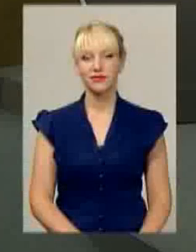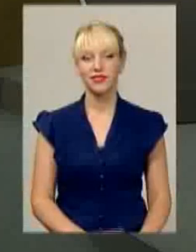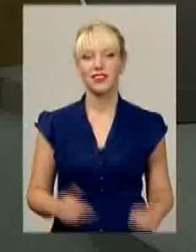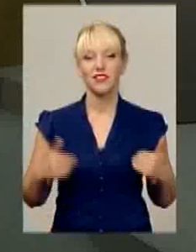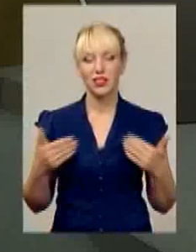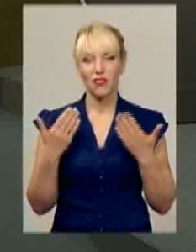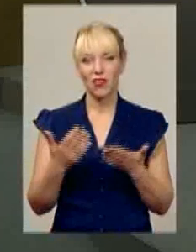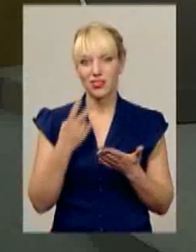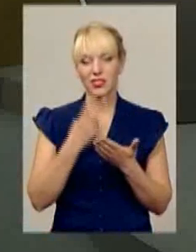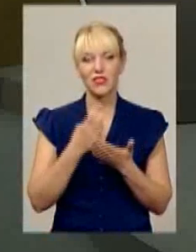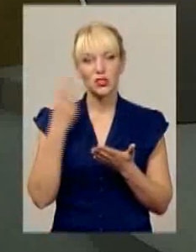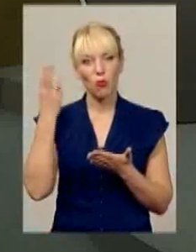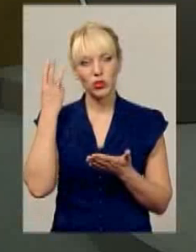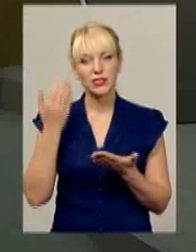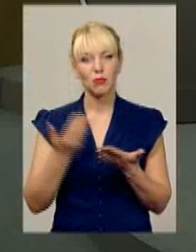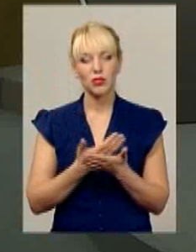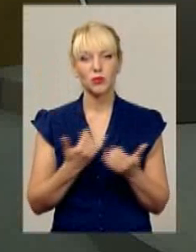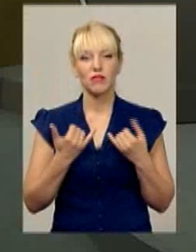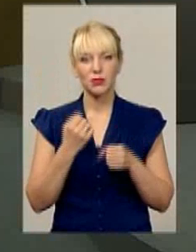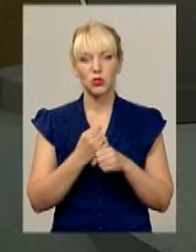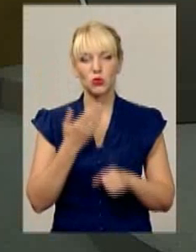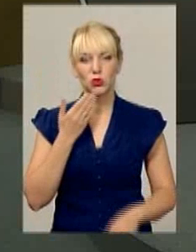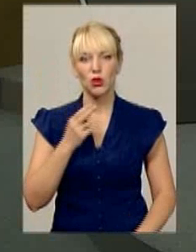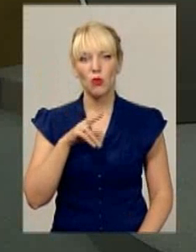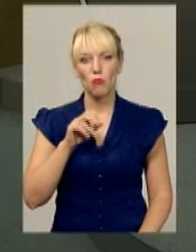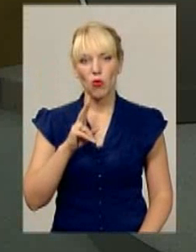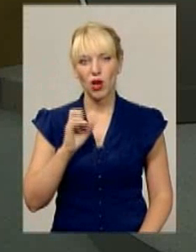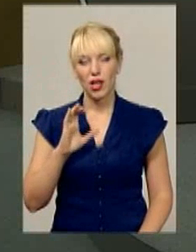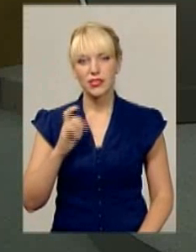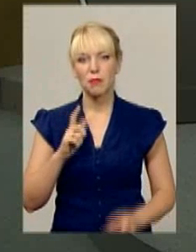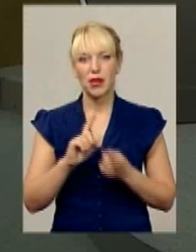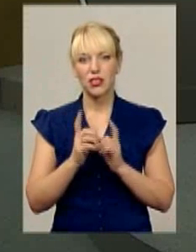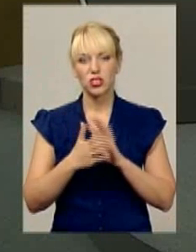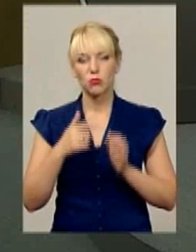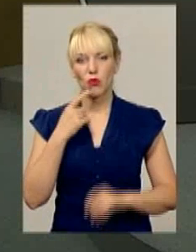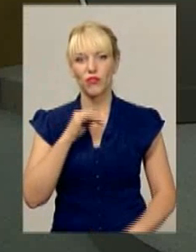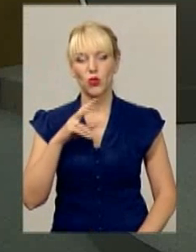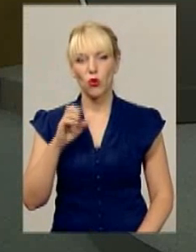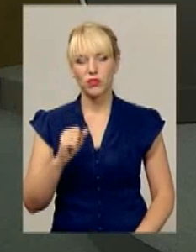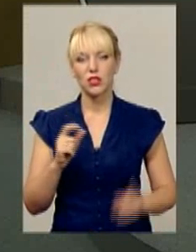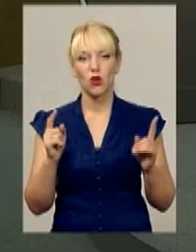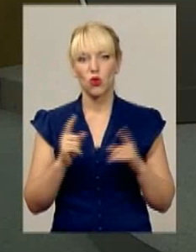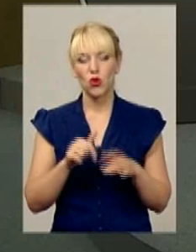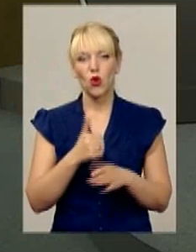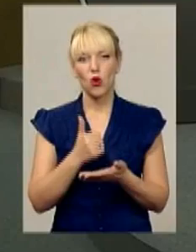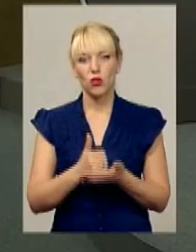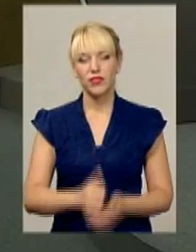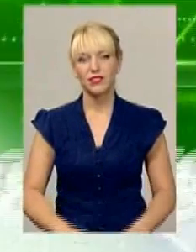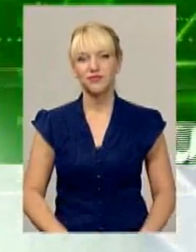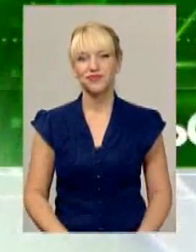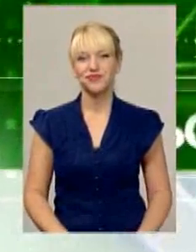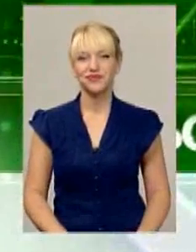Вітаю вас в ефірі Подільська панорама у студії Людмила Покась із сурдоперекладом Оксана Фіновська. Коротко про головне.